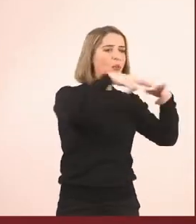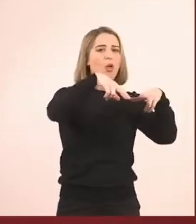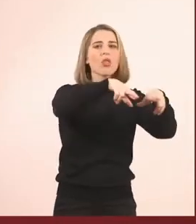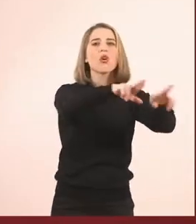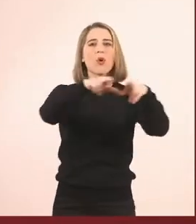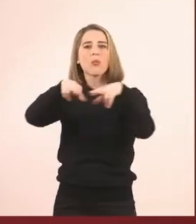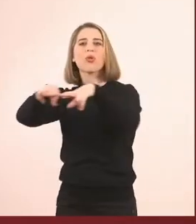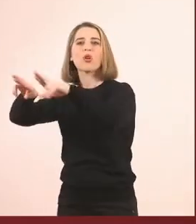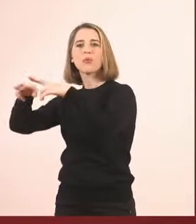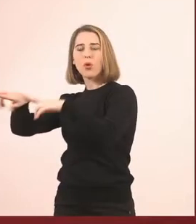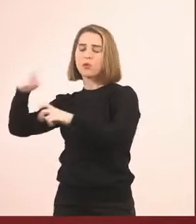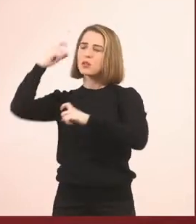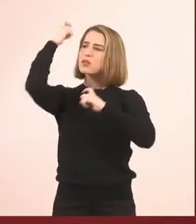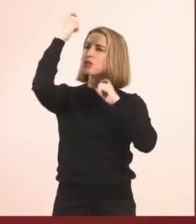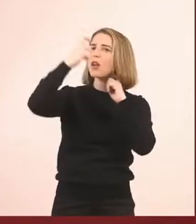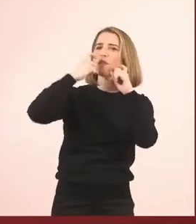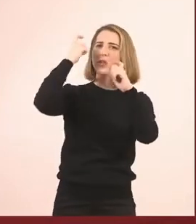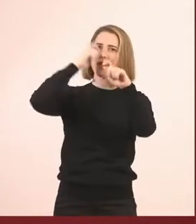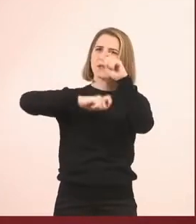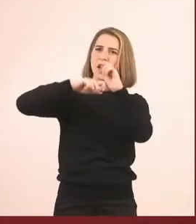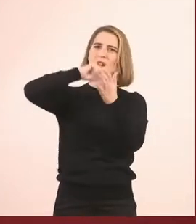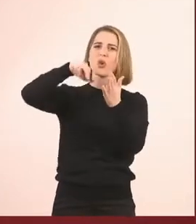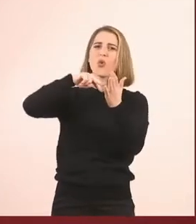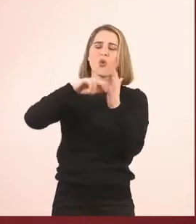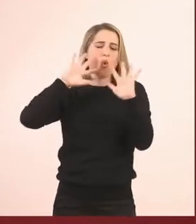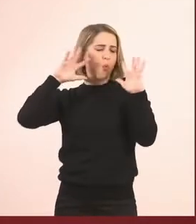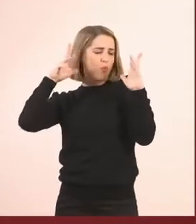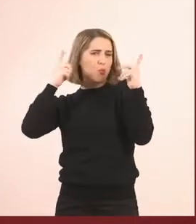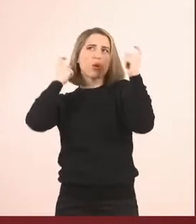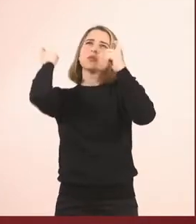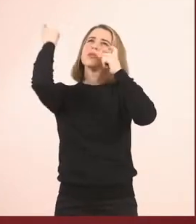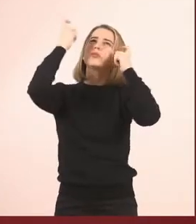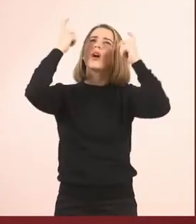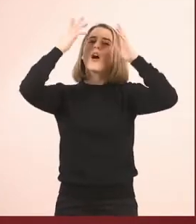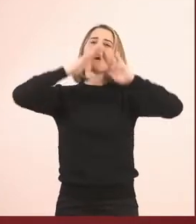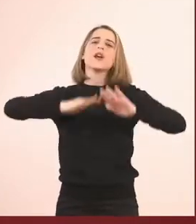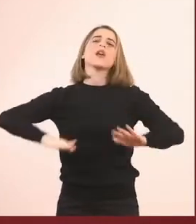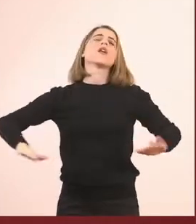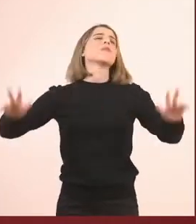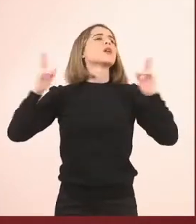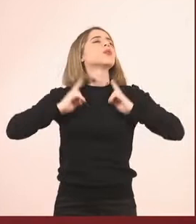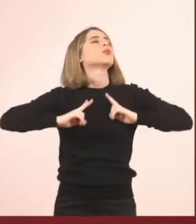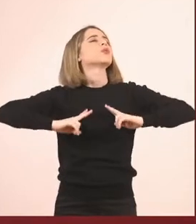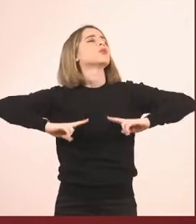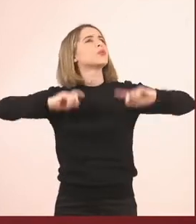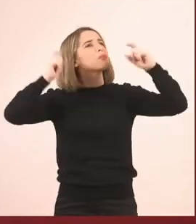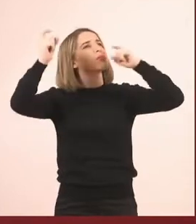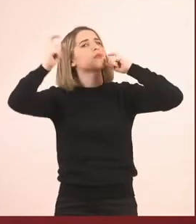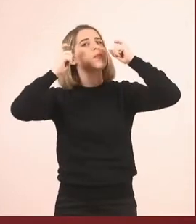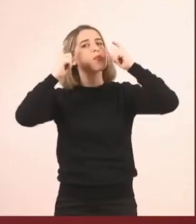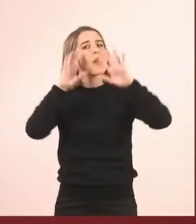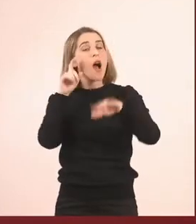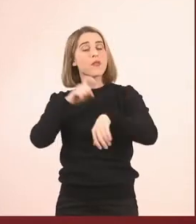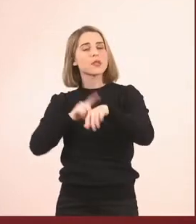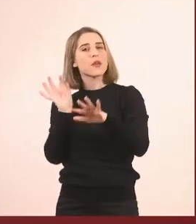διάφορα, φτιάχνει τον ρόλο τους. Σκέφτεται πράγματα που τον χαλαρώνουν και προσπαθούν να είναι καλά. Και κάποια στιγμή φτάνει σε μια